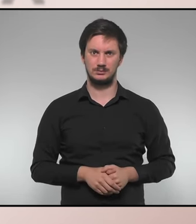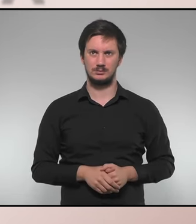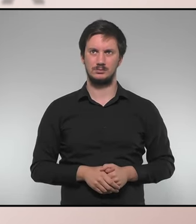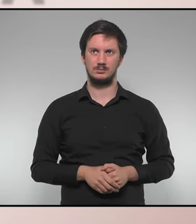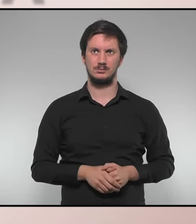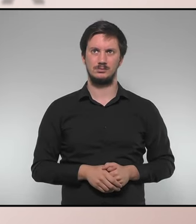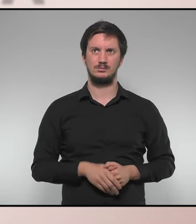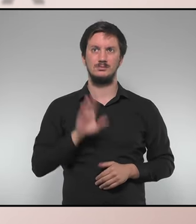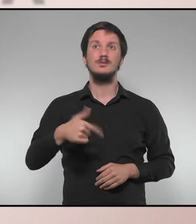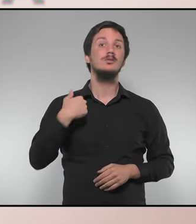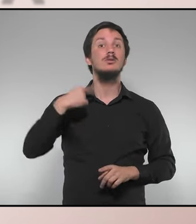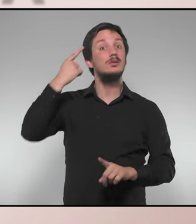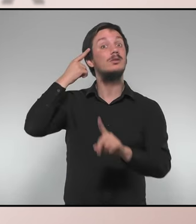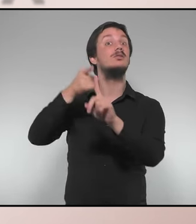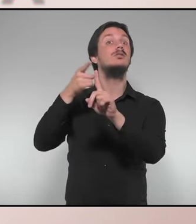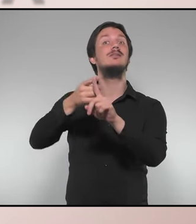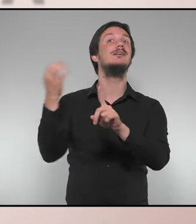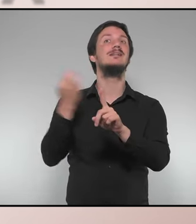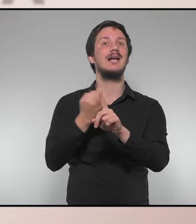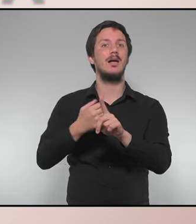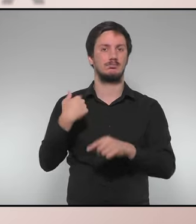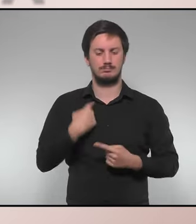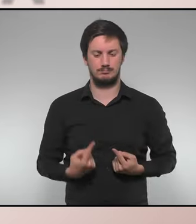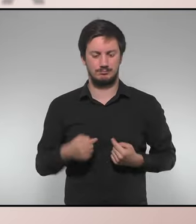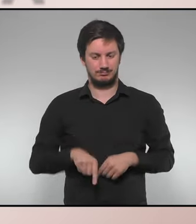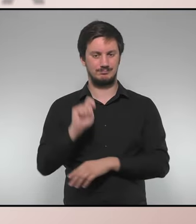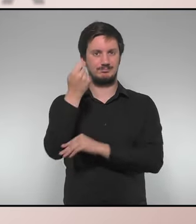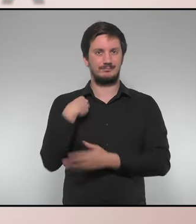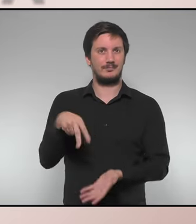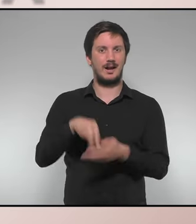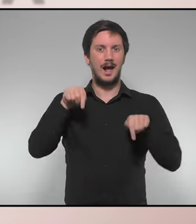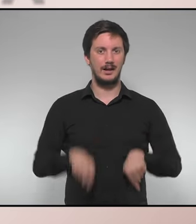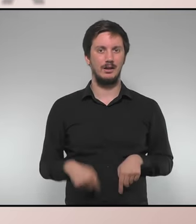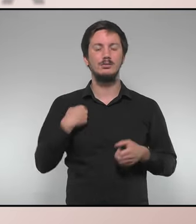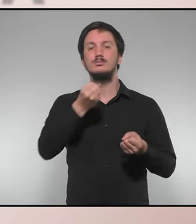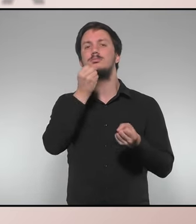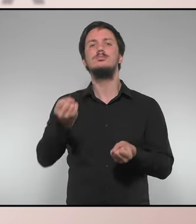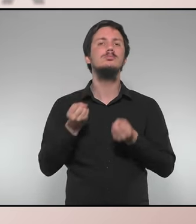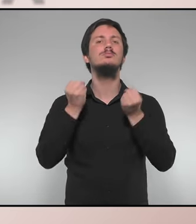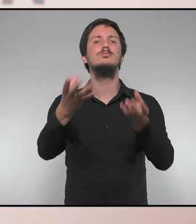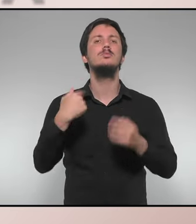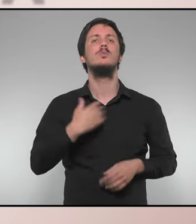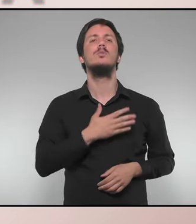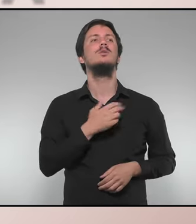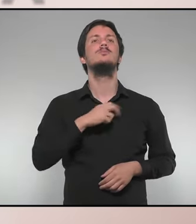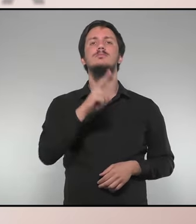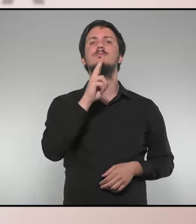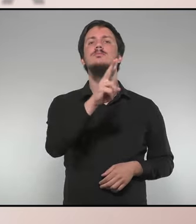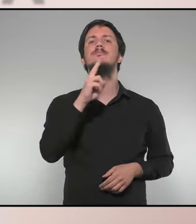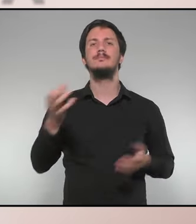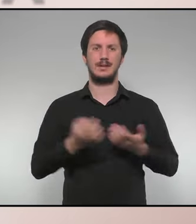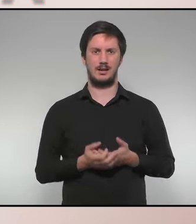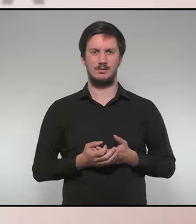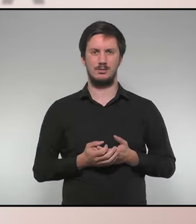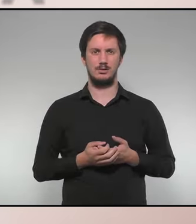anhelaven per damunt de tot era aquest micròfon. L'altaveu que ens permetés dir-los fit a fit que l'era de la